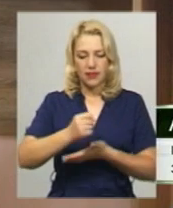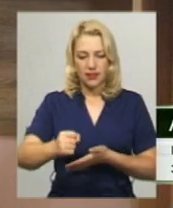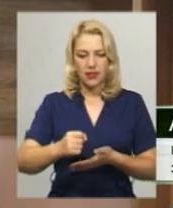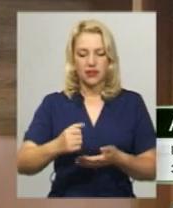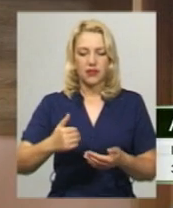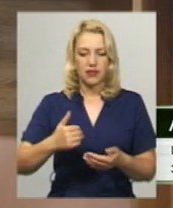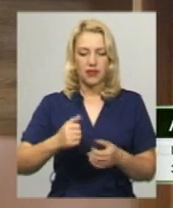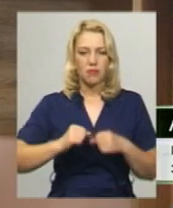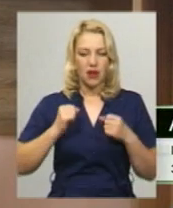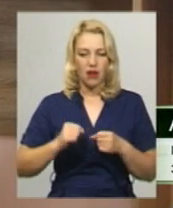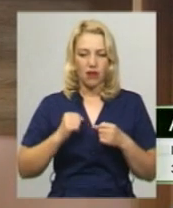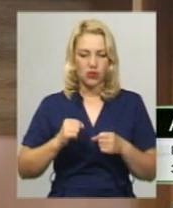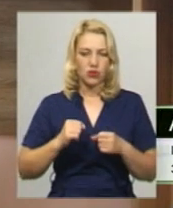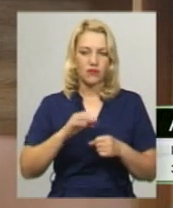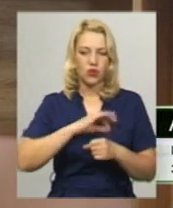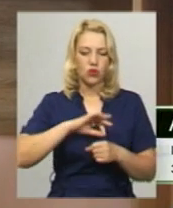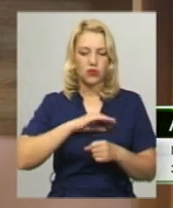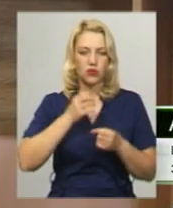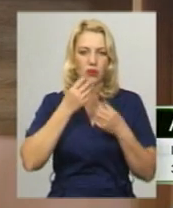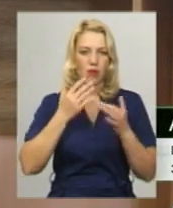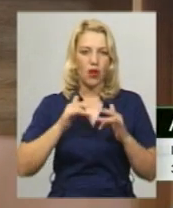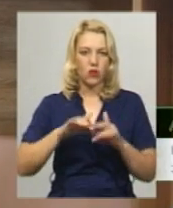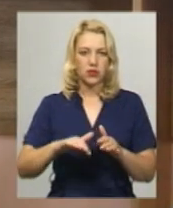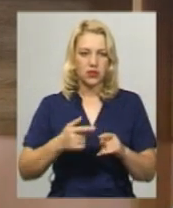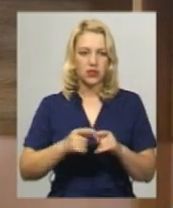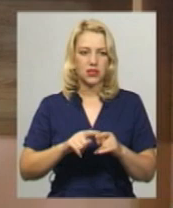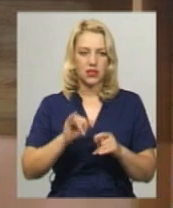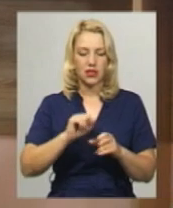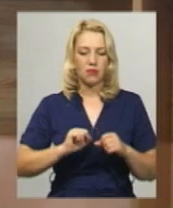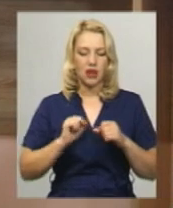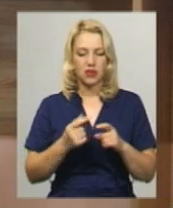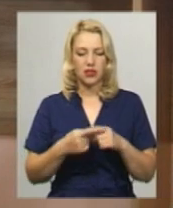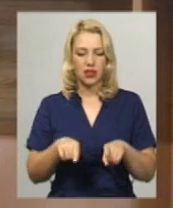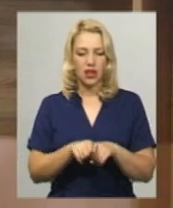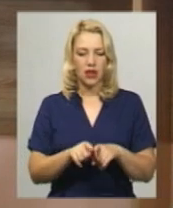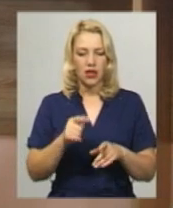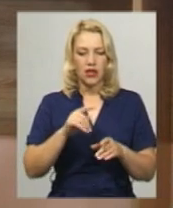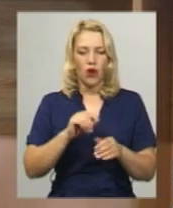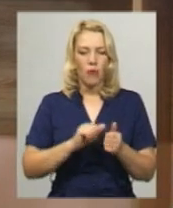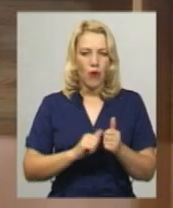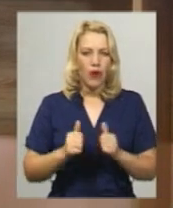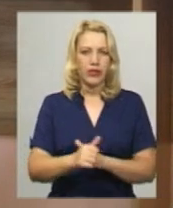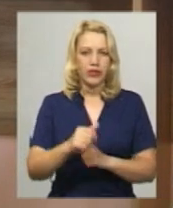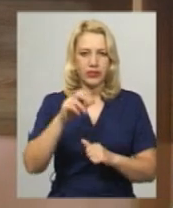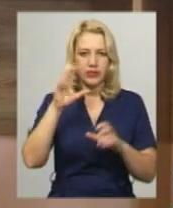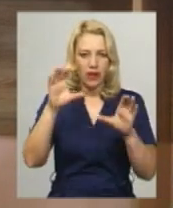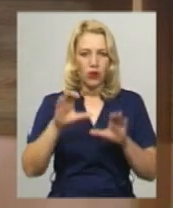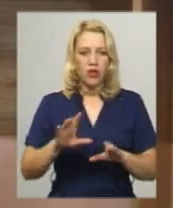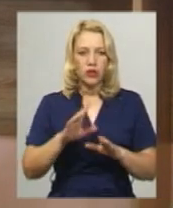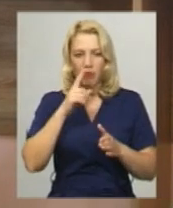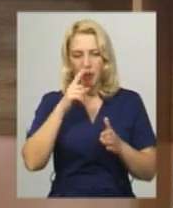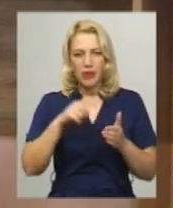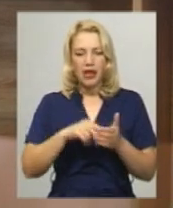намагаються обходити законодавче так, щоб не підпадати під ознаки кримінального